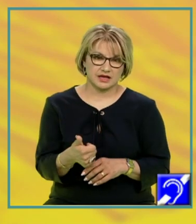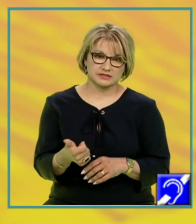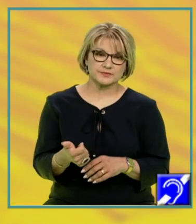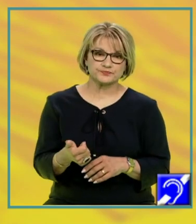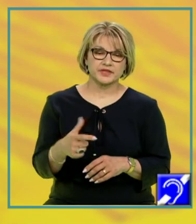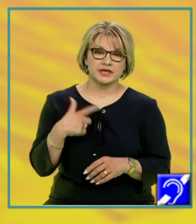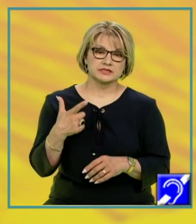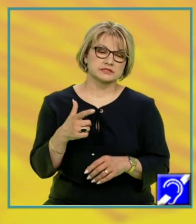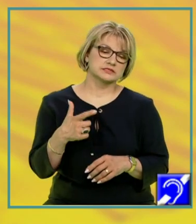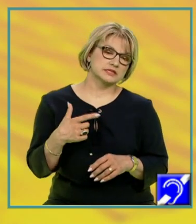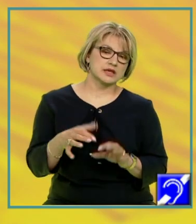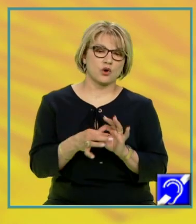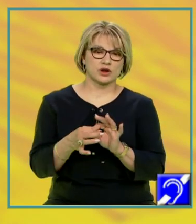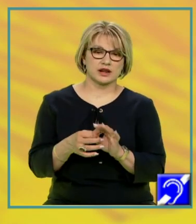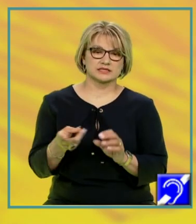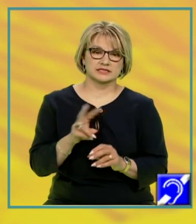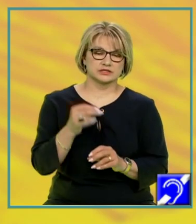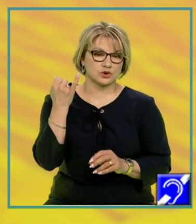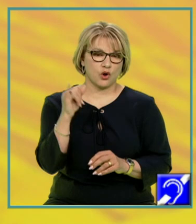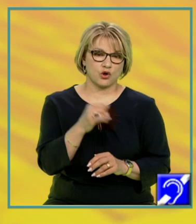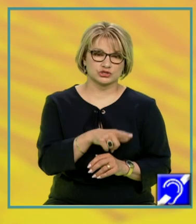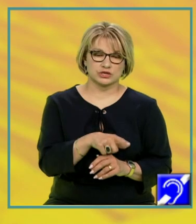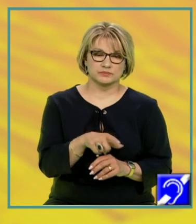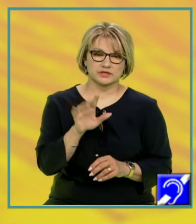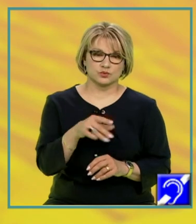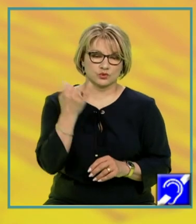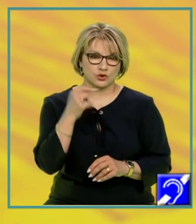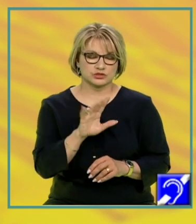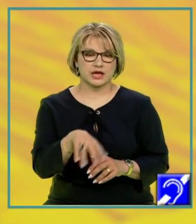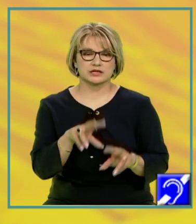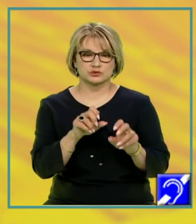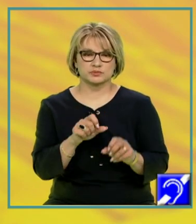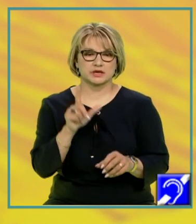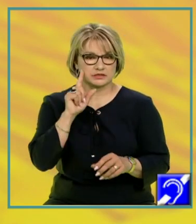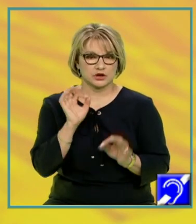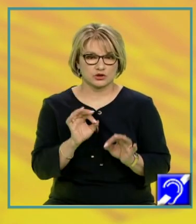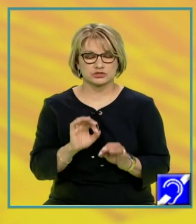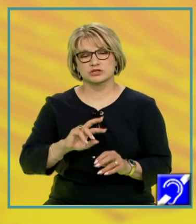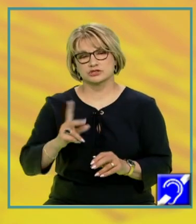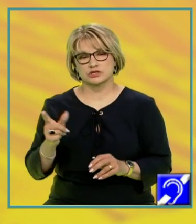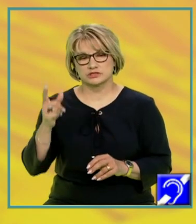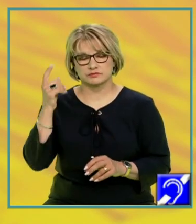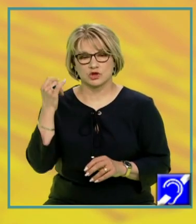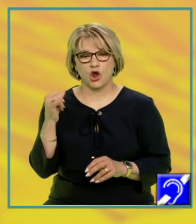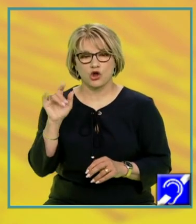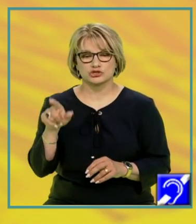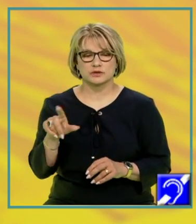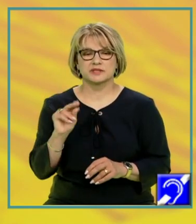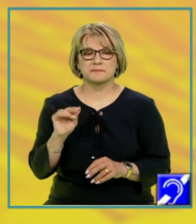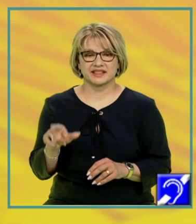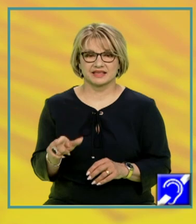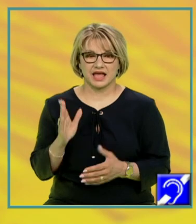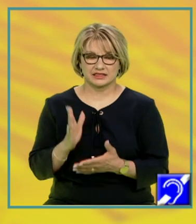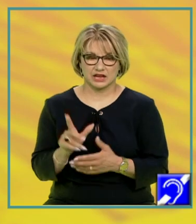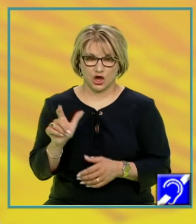o relație între două concepte. Un concept care joacă rolul de subiect logic, un concept care joacă rolul de predicat logic. Subiectul logic